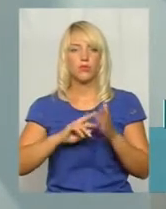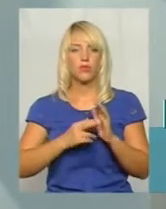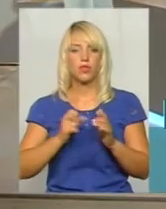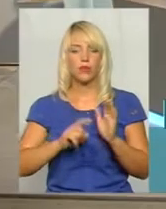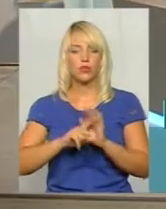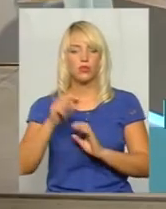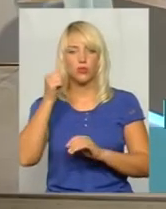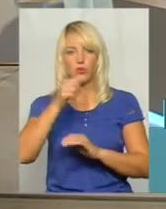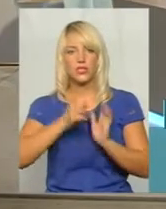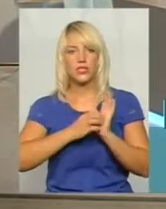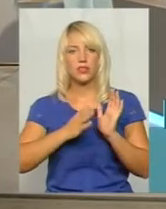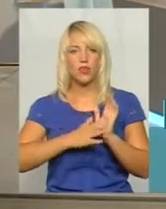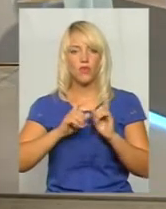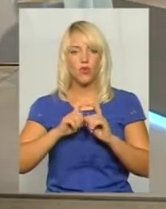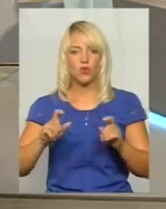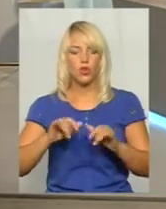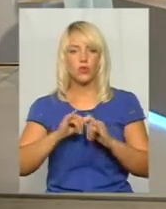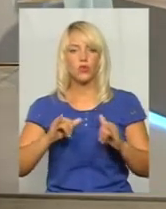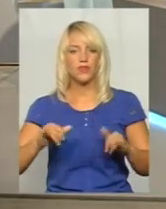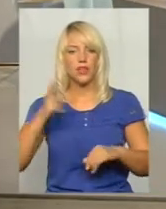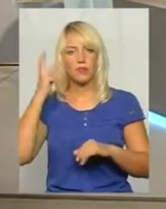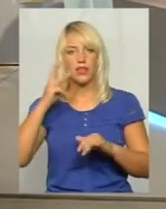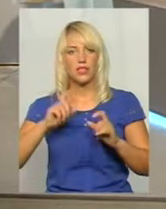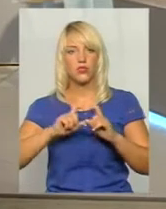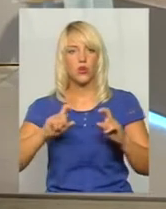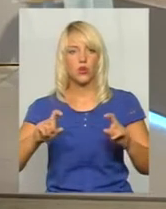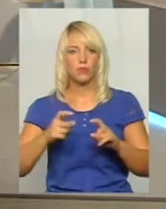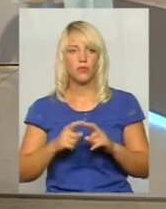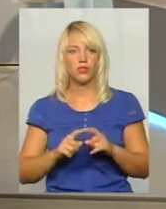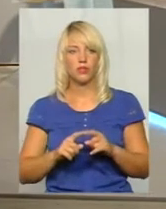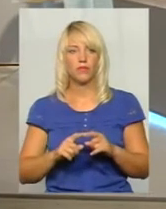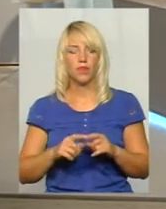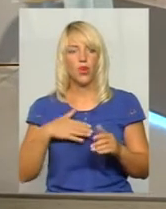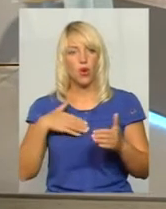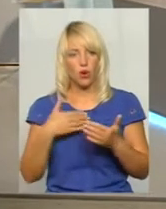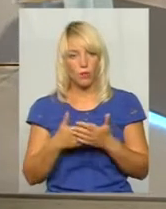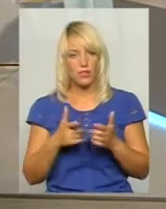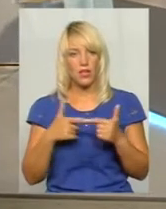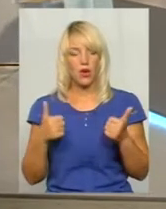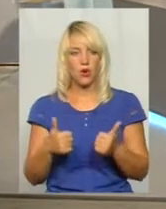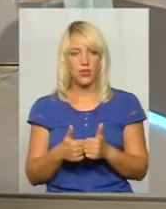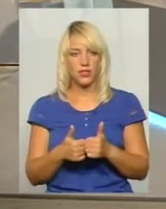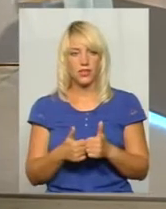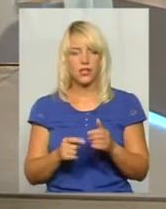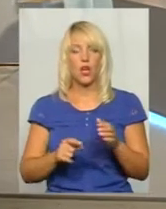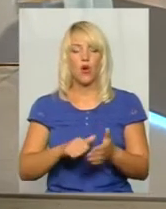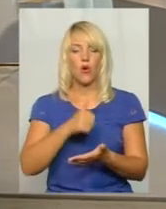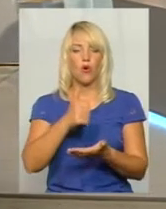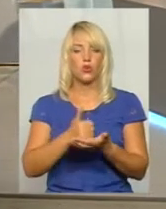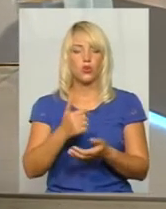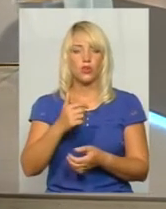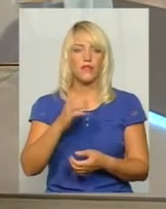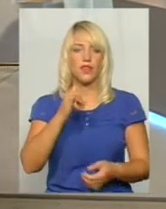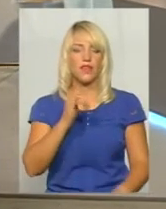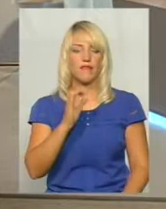початку року зареєстрували фонд розвитку Хмельницького аеропорту. Громадську організацію. Громадську організацію, так. Очолив його Іван